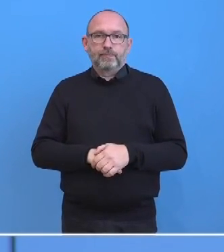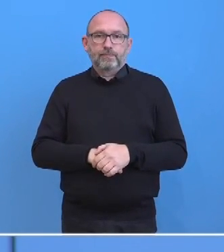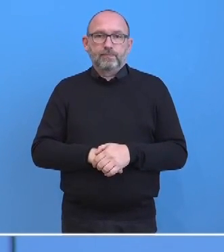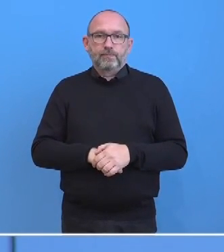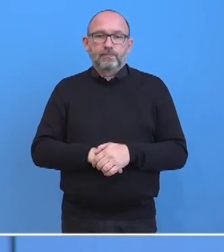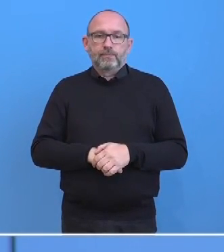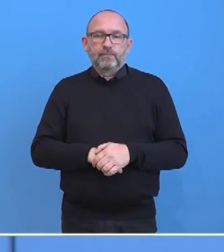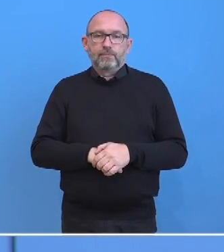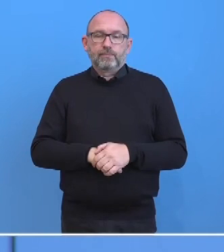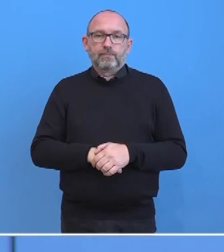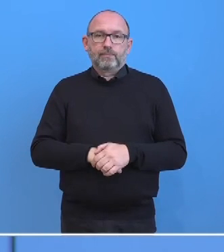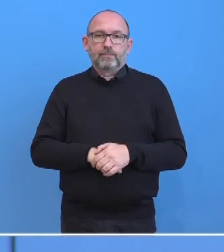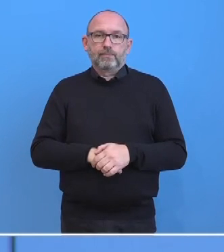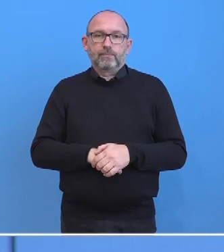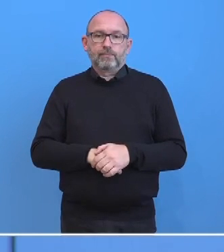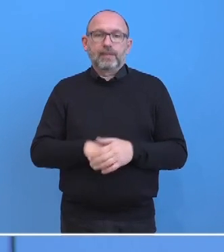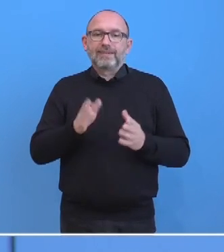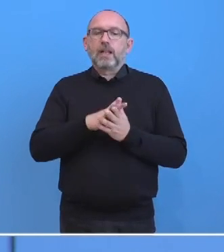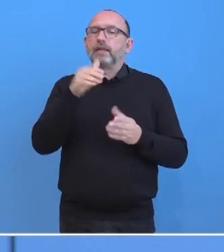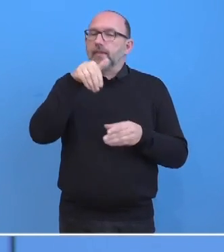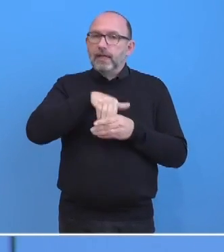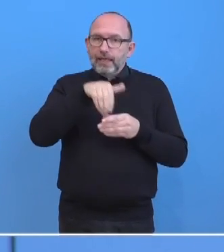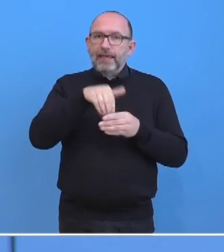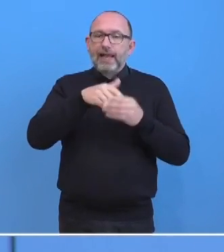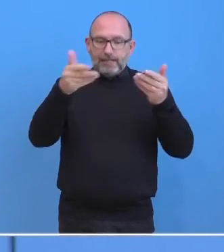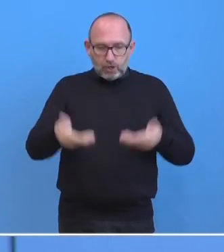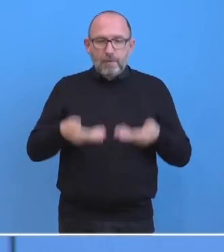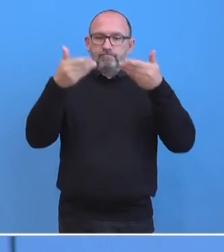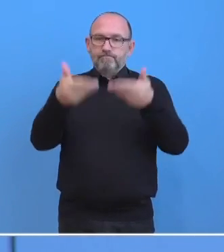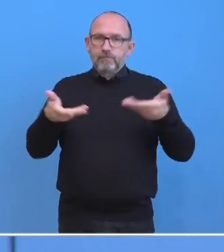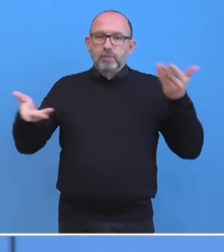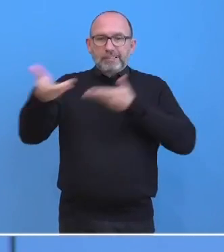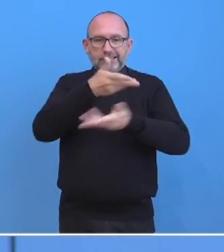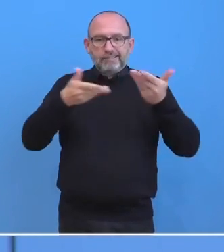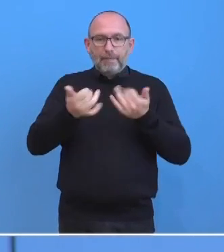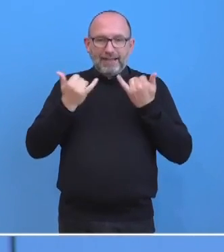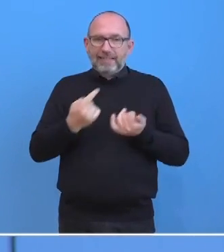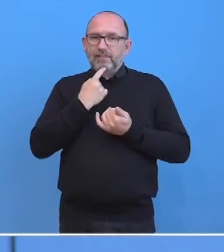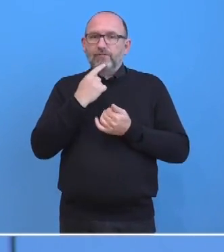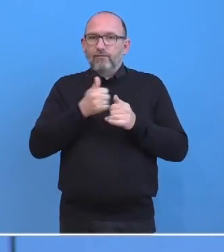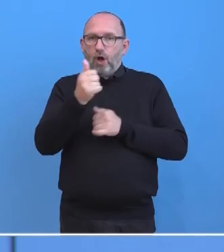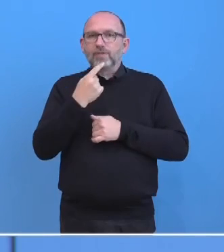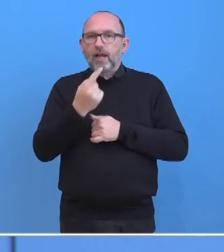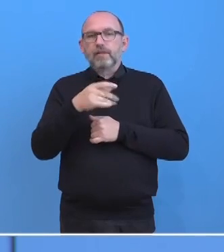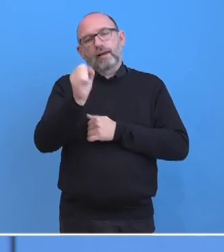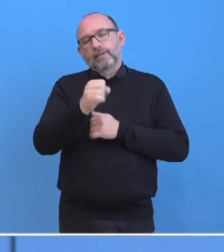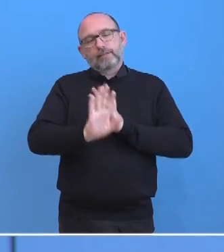diese Inhalte nochmal auf den Tisch gelegt. Aber ich kann dazu jetzt noch keine Festlegung treffen.